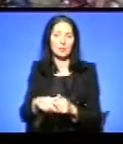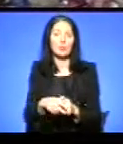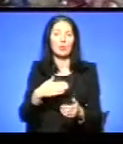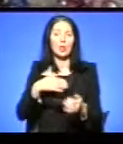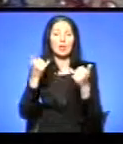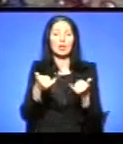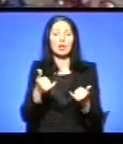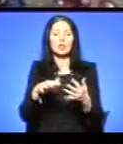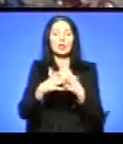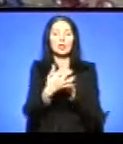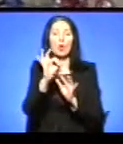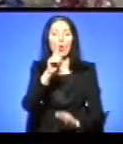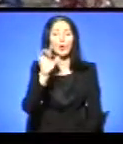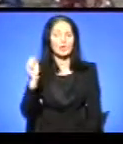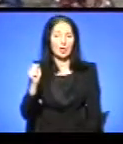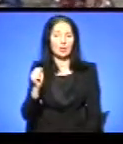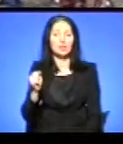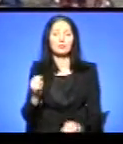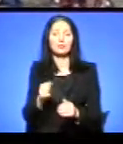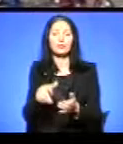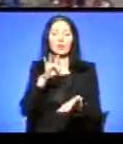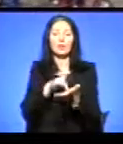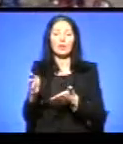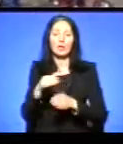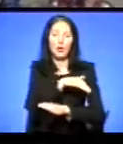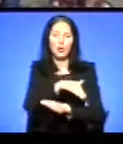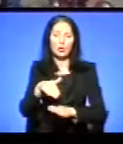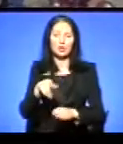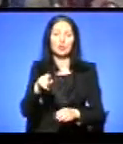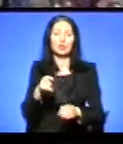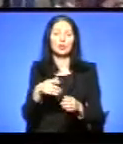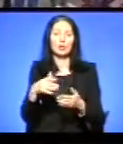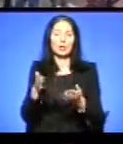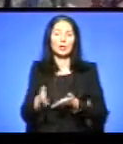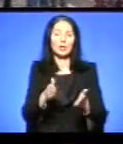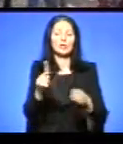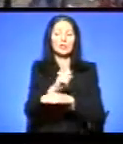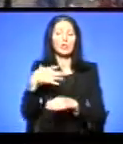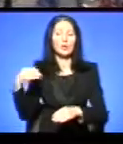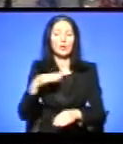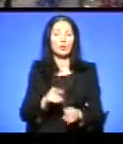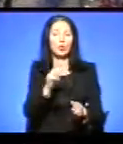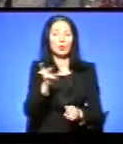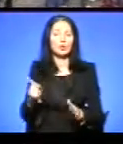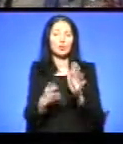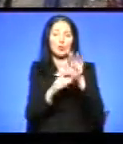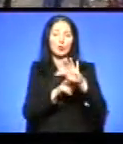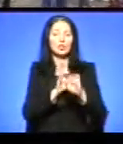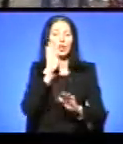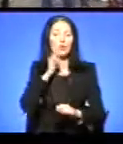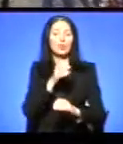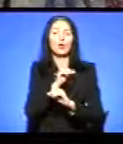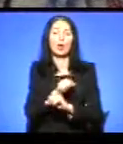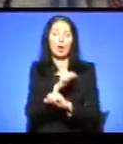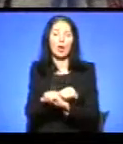вулиця Богдана Хмельницького. Тут на трасі Тернопіль-Львів люди з 9-ї ранку перекрили дорогу. Поки що невідомо, коли вони завершать свій протест.